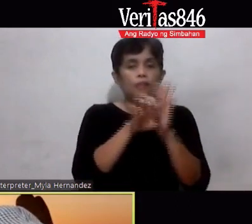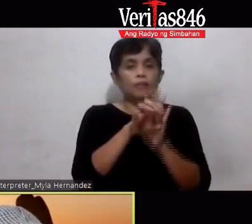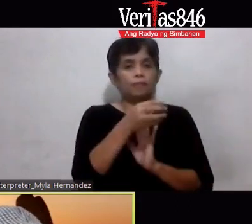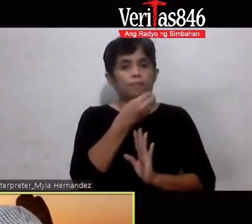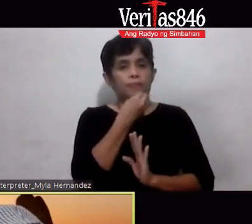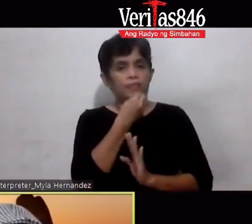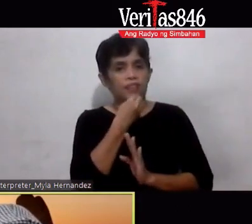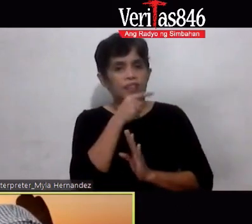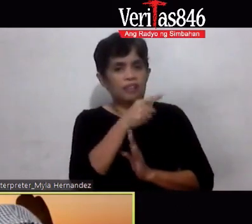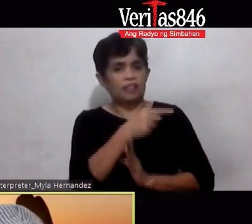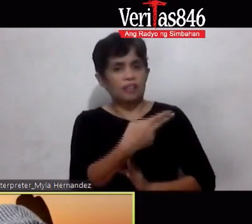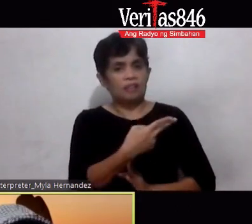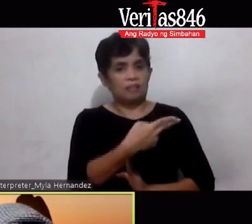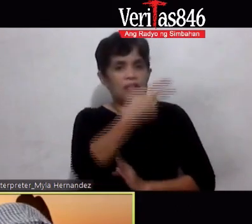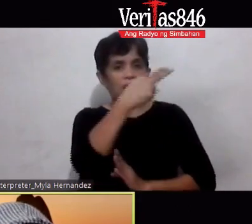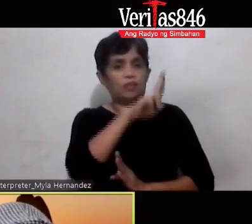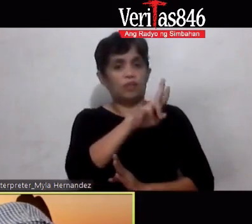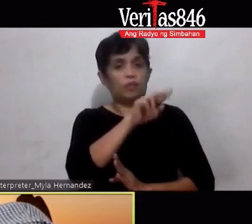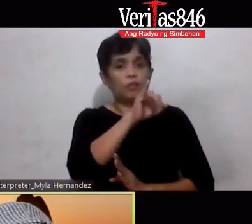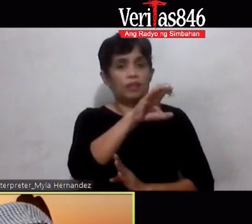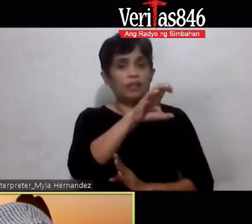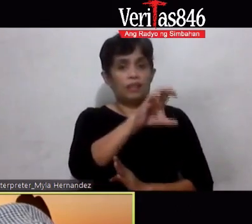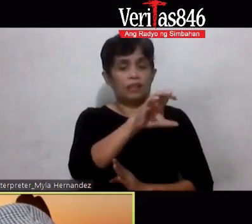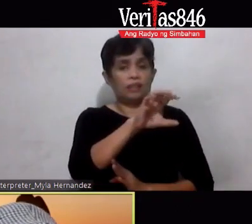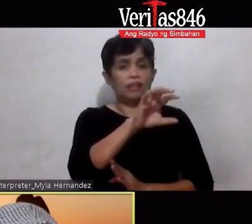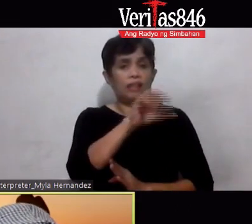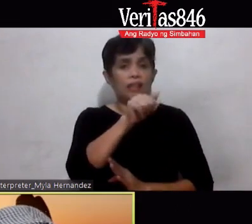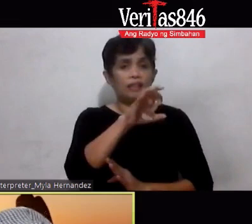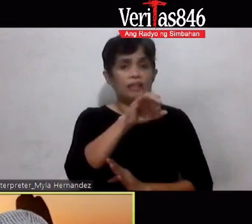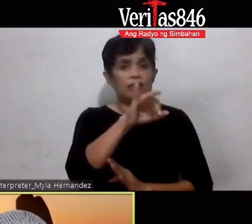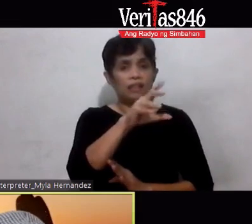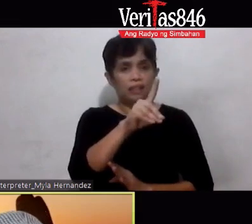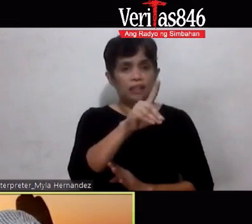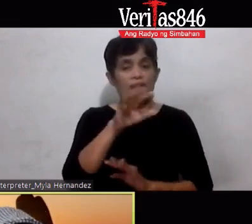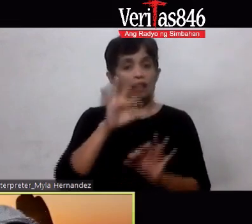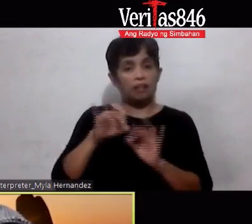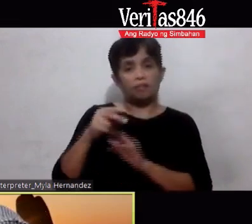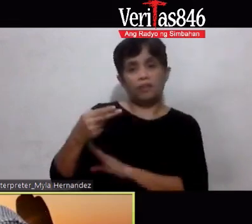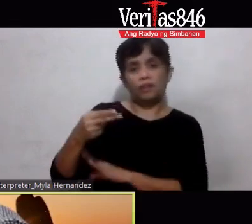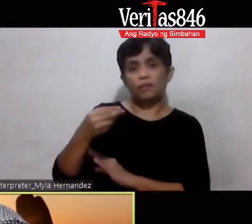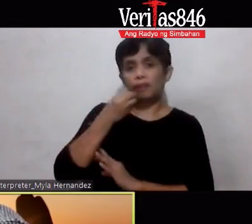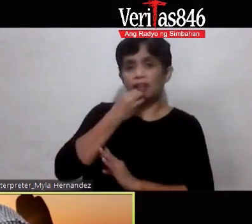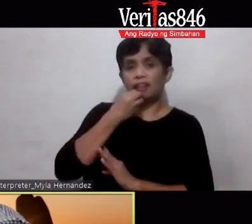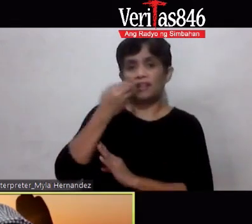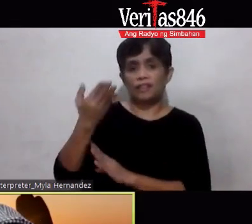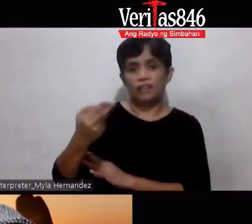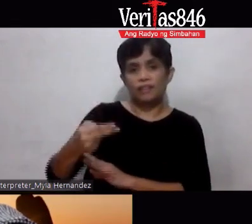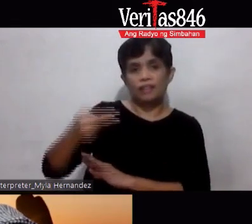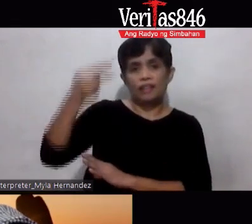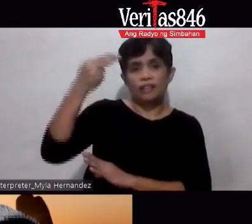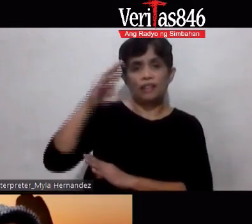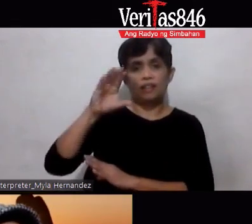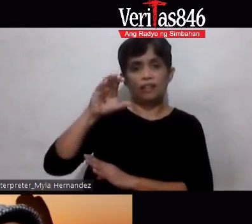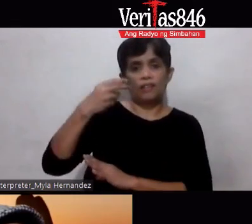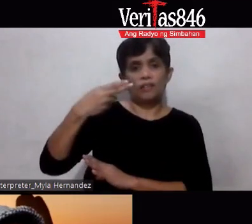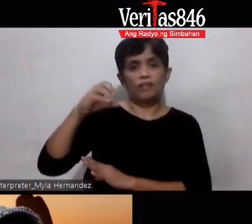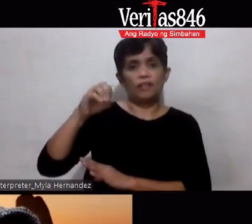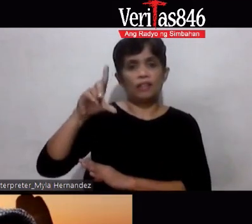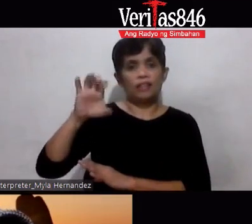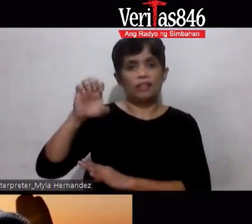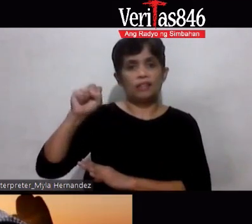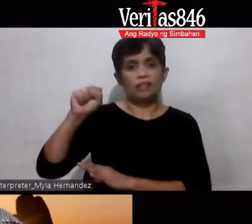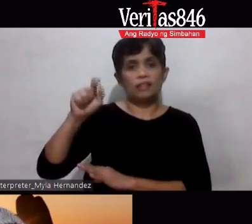Tataas ang iyong Luric Acid Alam mo Pag kumain ka Ng ganito Tataas ang iyong Colesterol Alam mo Pag meron kang ginawa Ang hindi maganda Ay